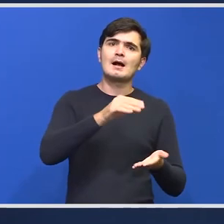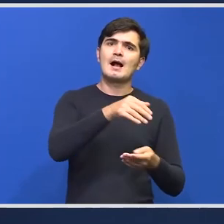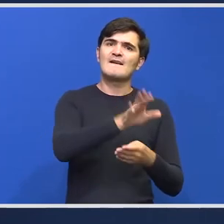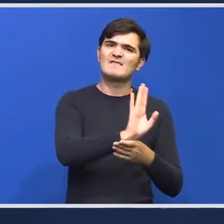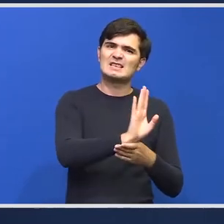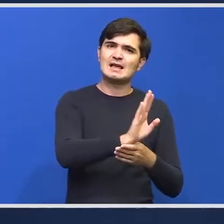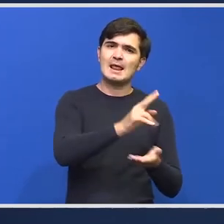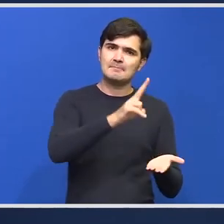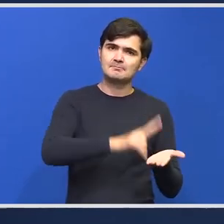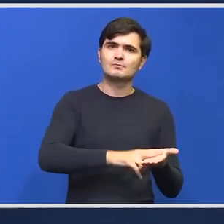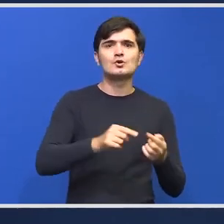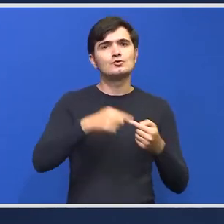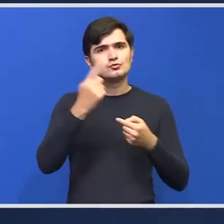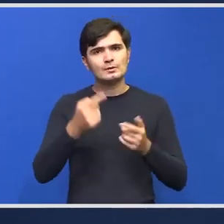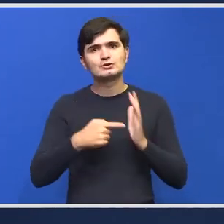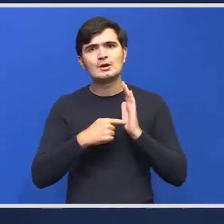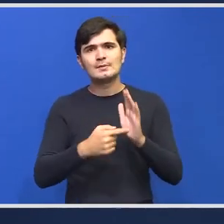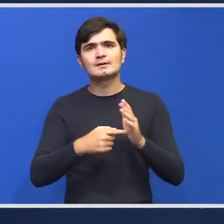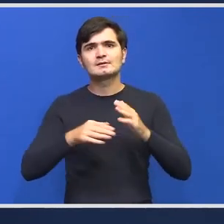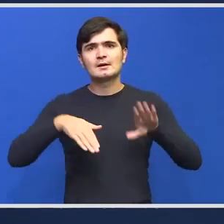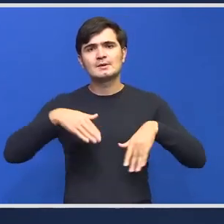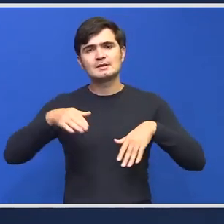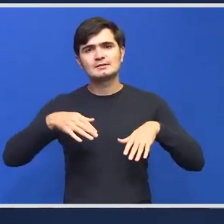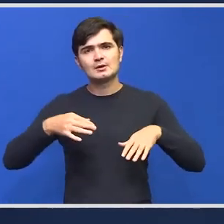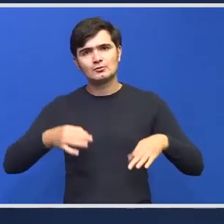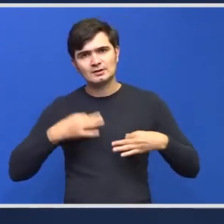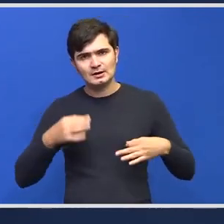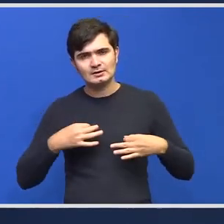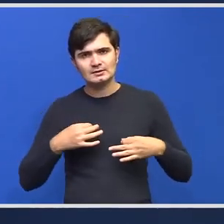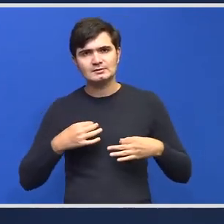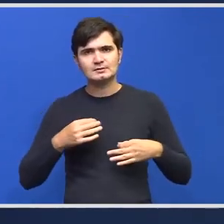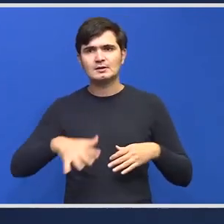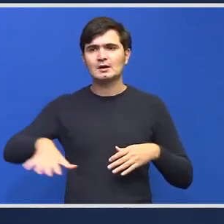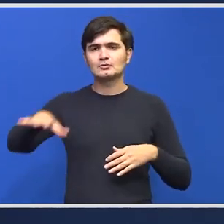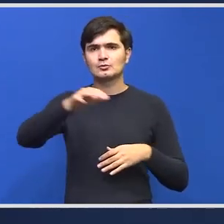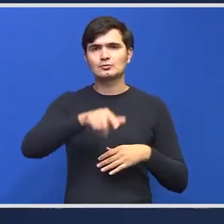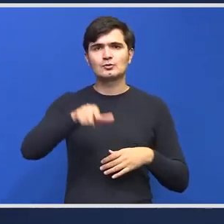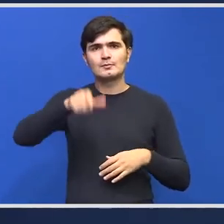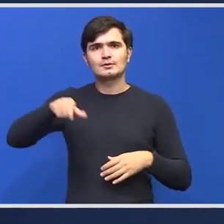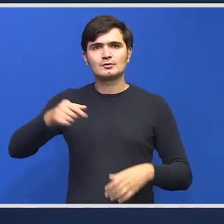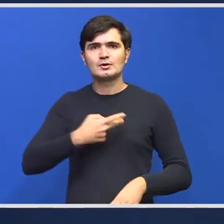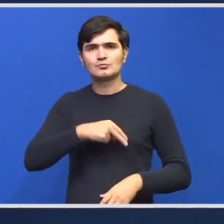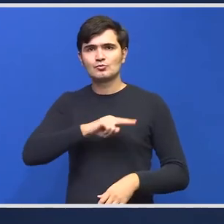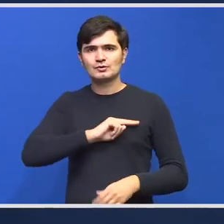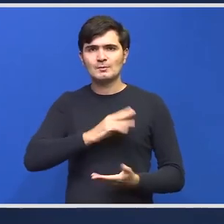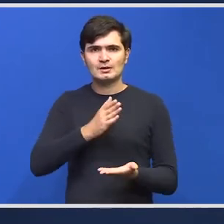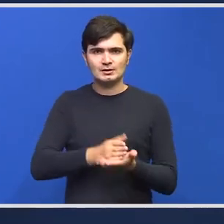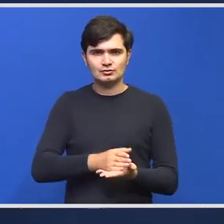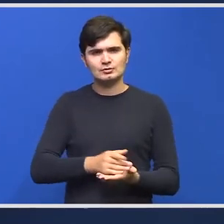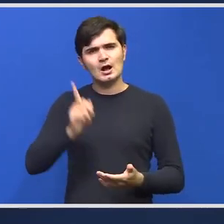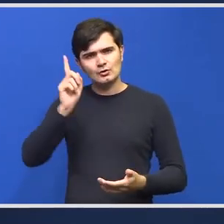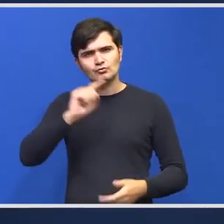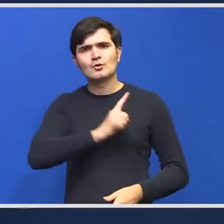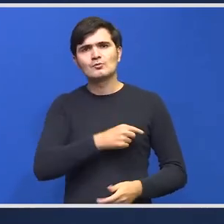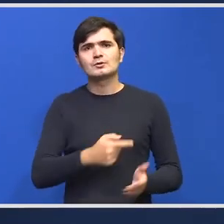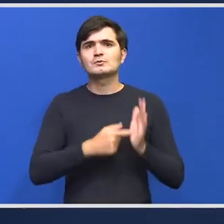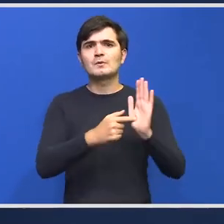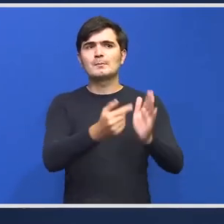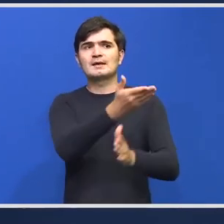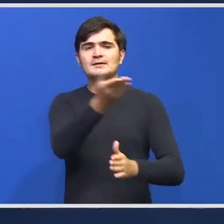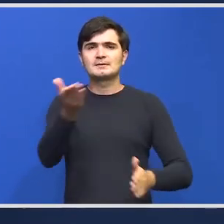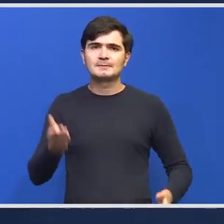prezentat de ministerul sănătății tuturor actorilor implicați în decizie putem să-l și